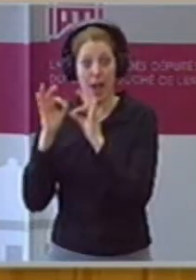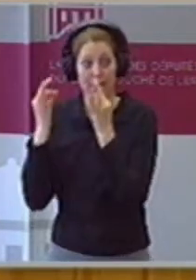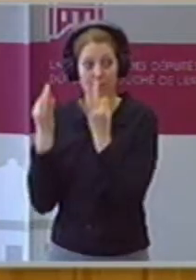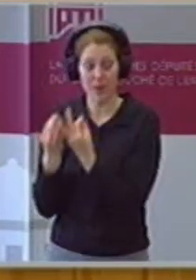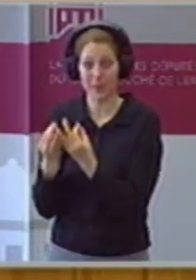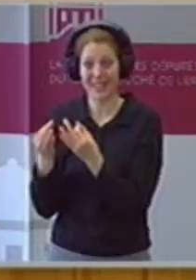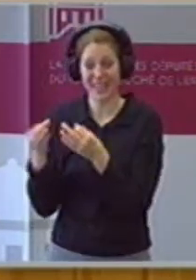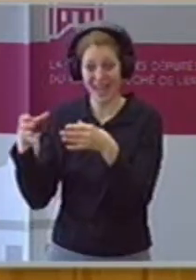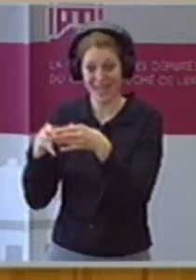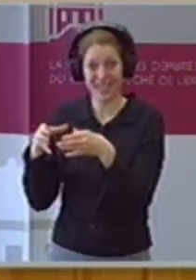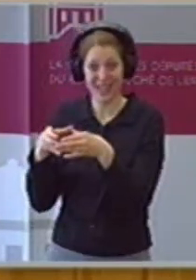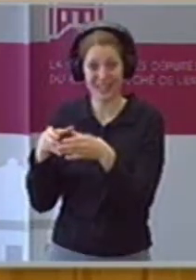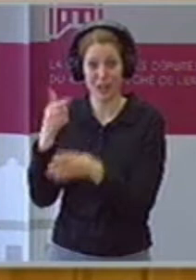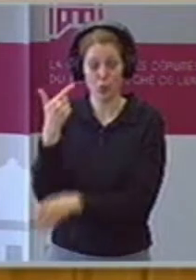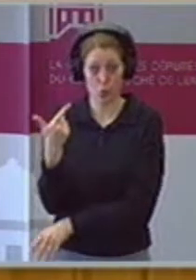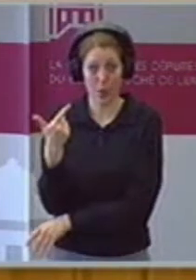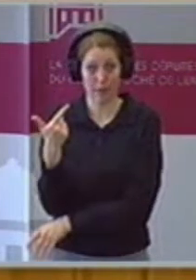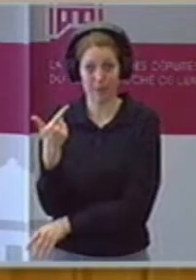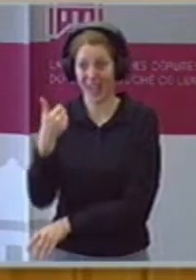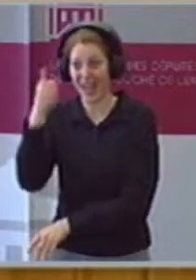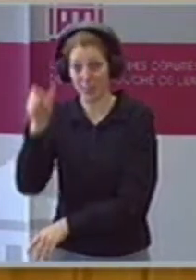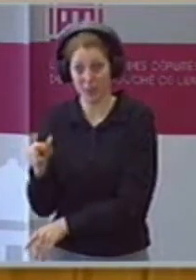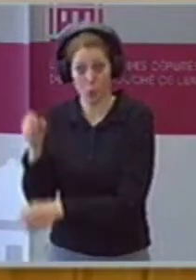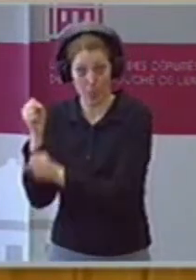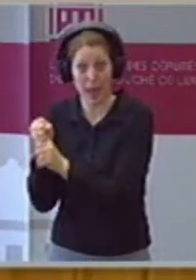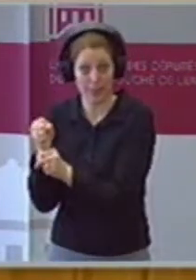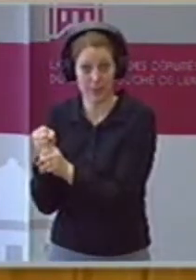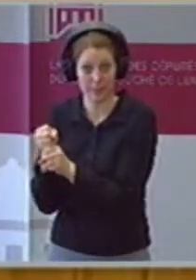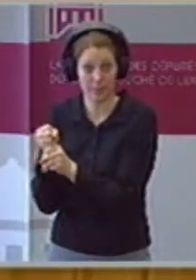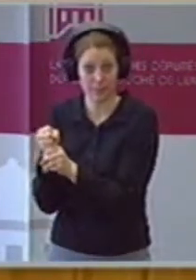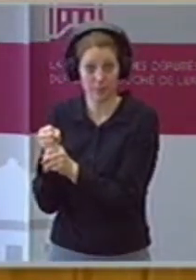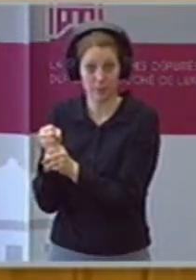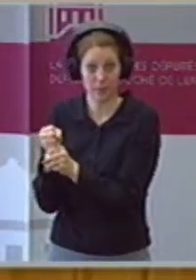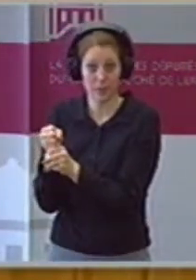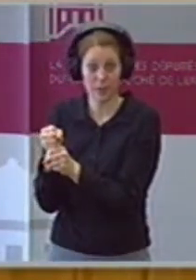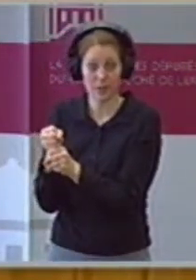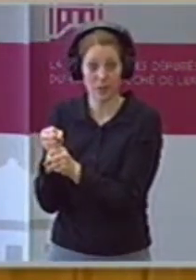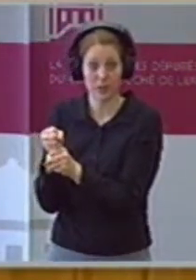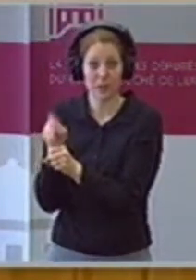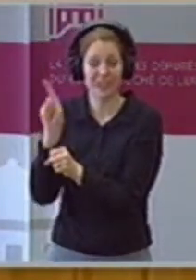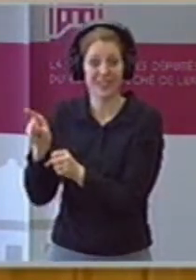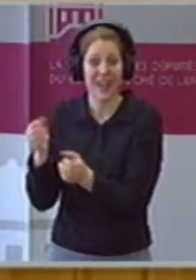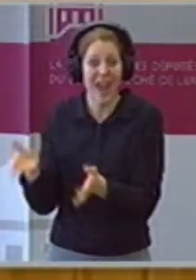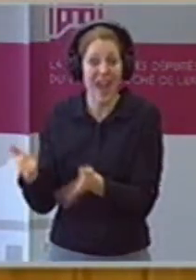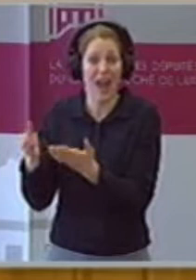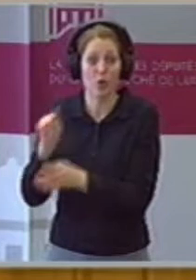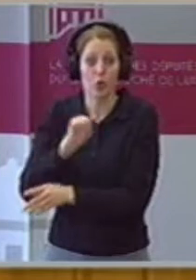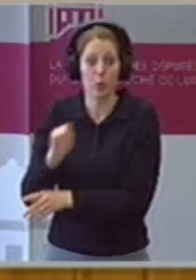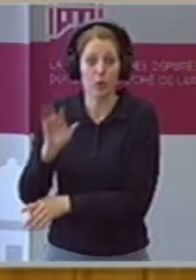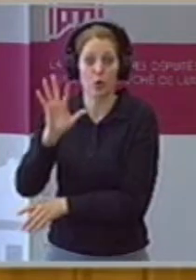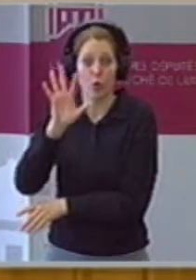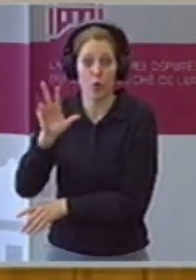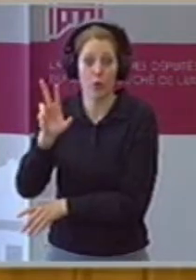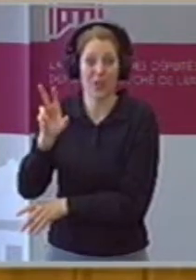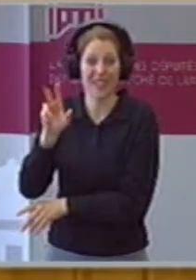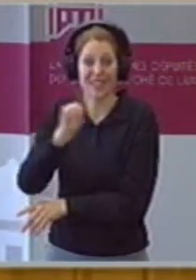an einer Familie, kriegt Steuererleichterungen bis 35.000 Euro, dem Mond. An einer Familie, wo die 2 schaffen,